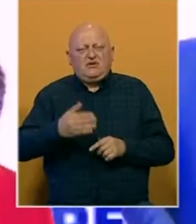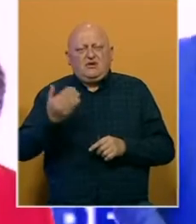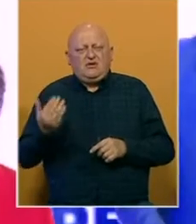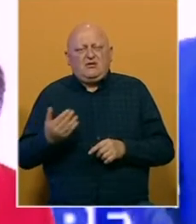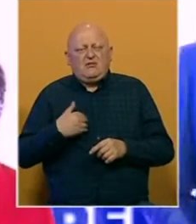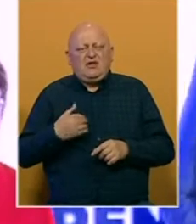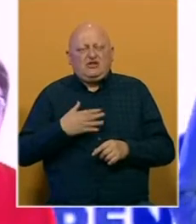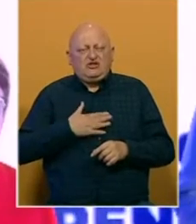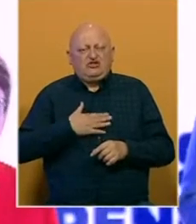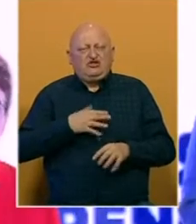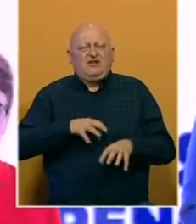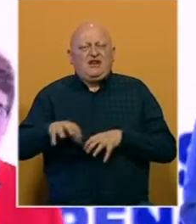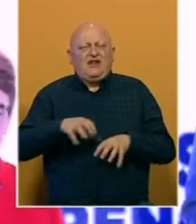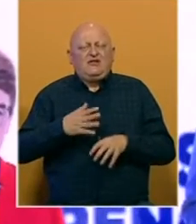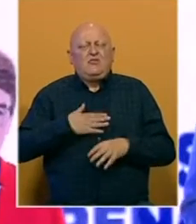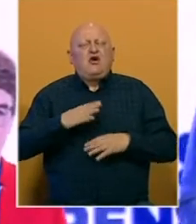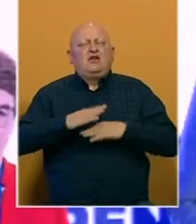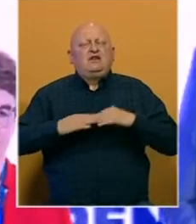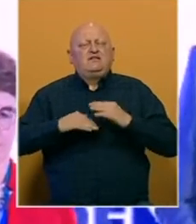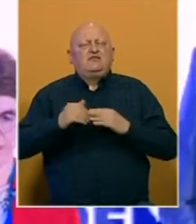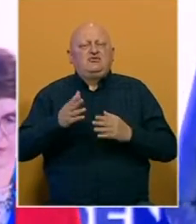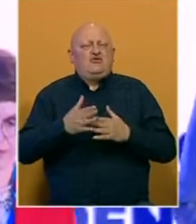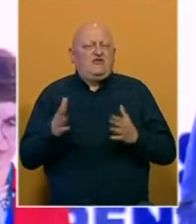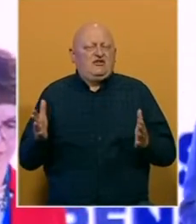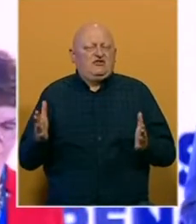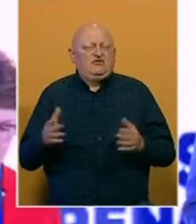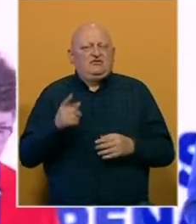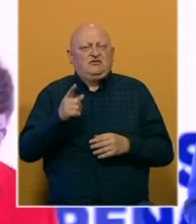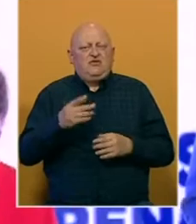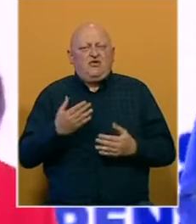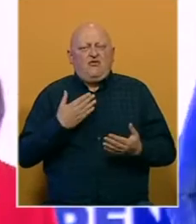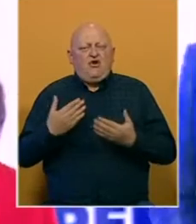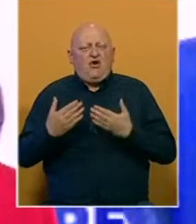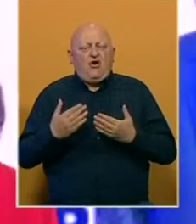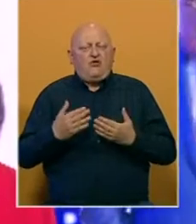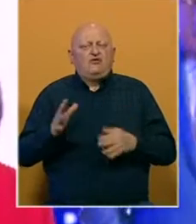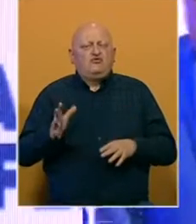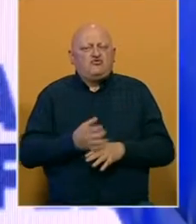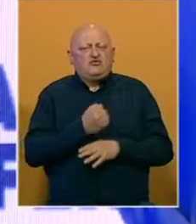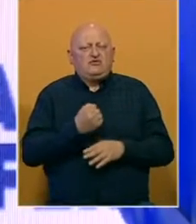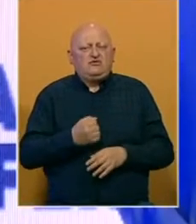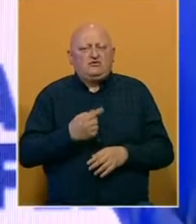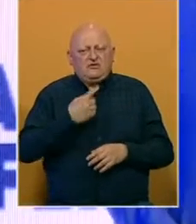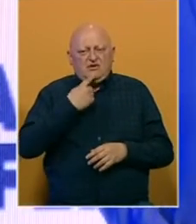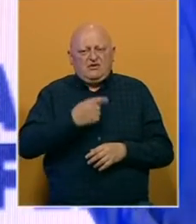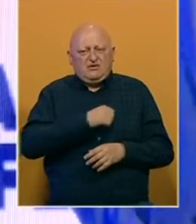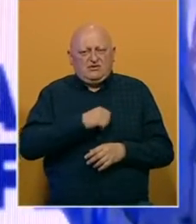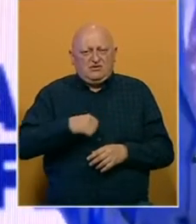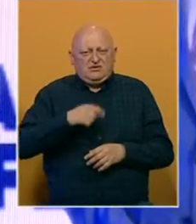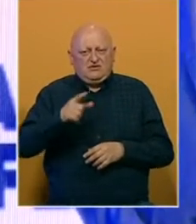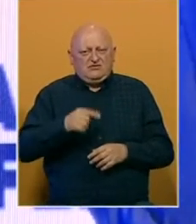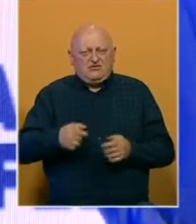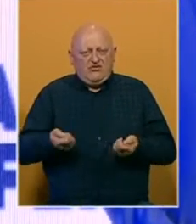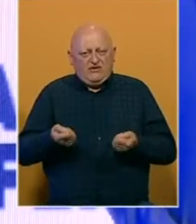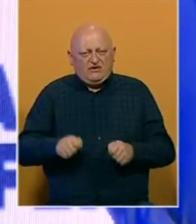naših radnika i moje zadovoljstvo je s tim veće. Znači ova konferencija je apsolutno uspjela. Reći ću samo to da će ovi